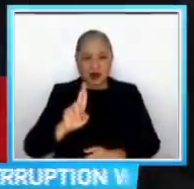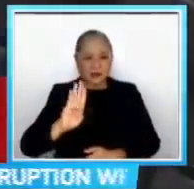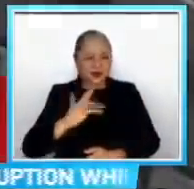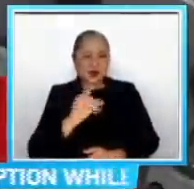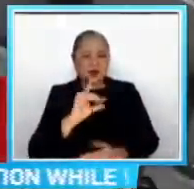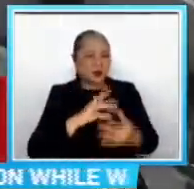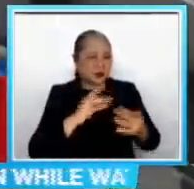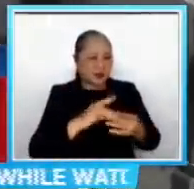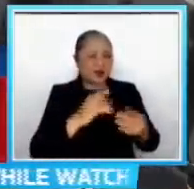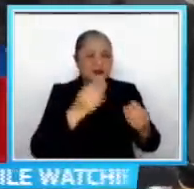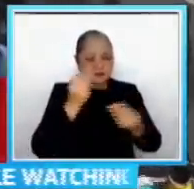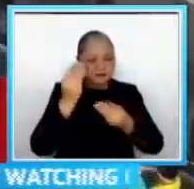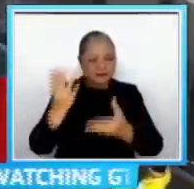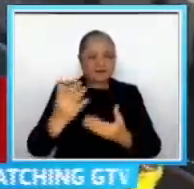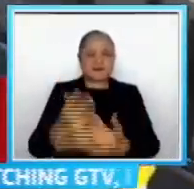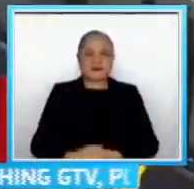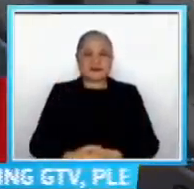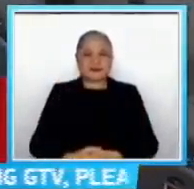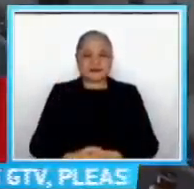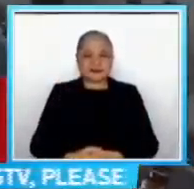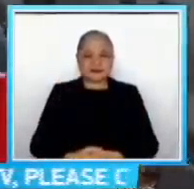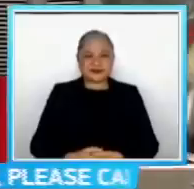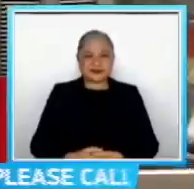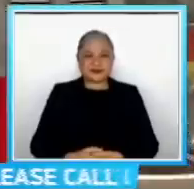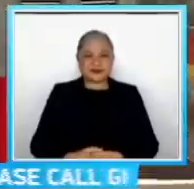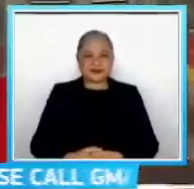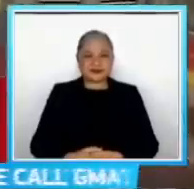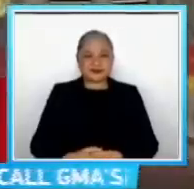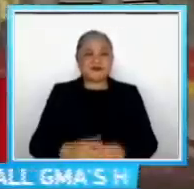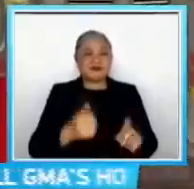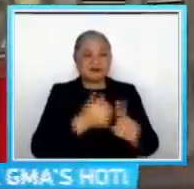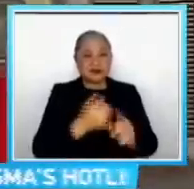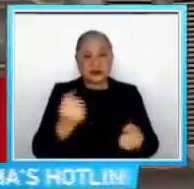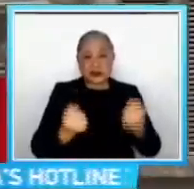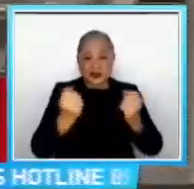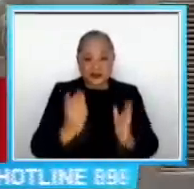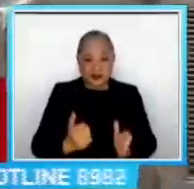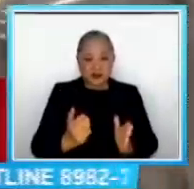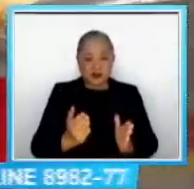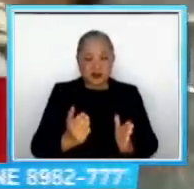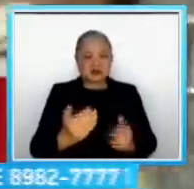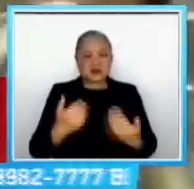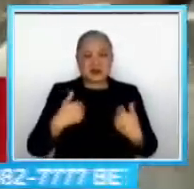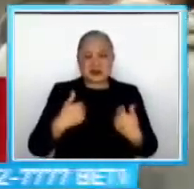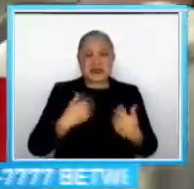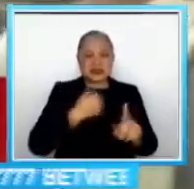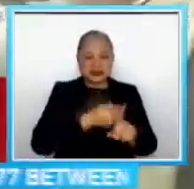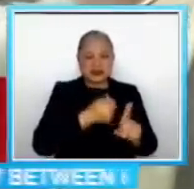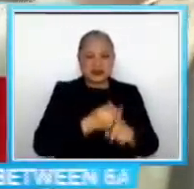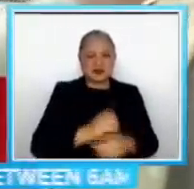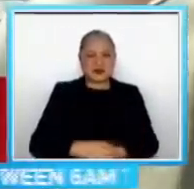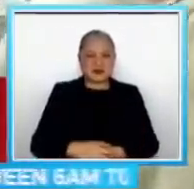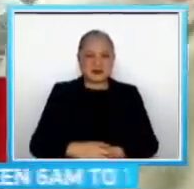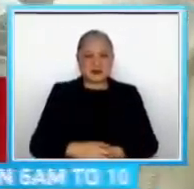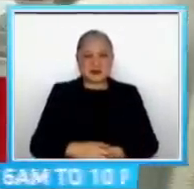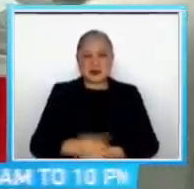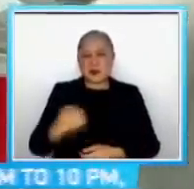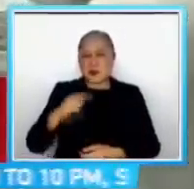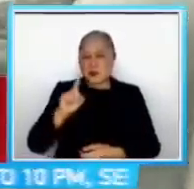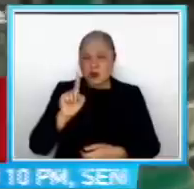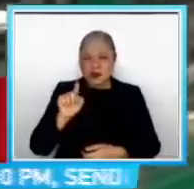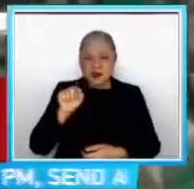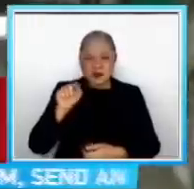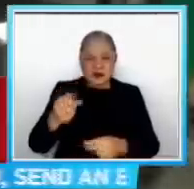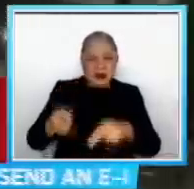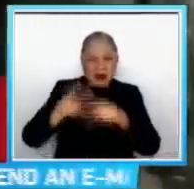namin Sariling sikap na mga driver, lalo't wala pa rin pa siyang LTFRB Sa hirit na 1 peso provisional fare